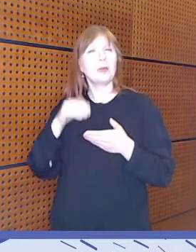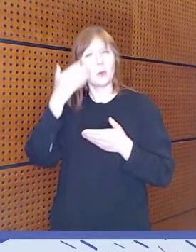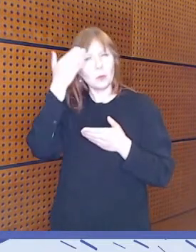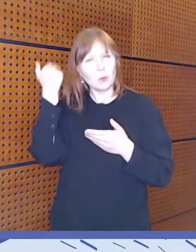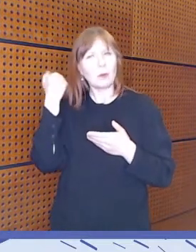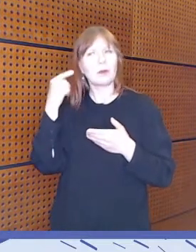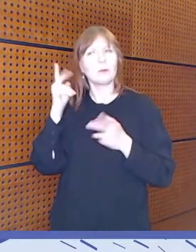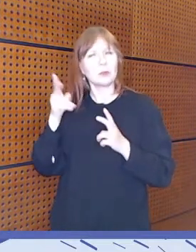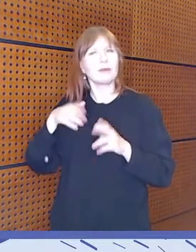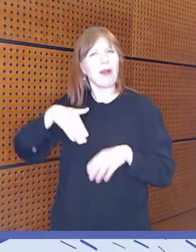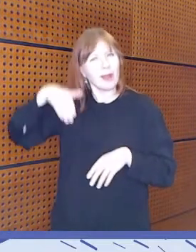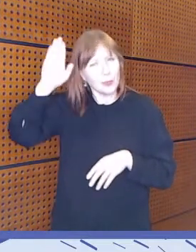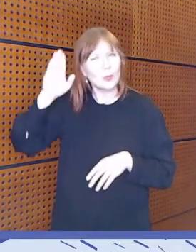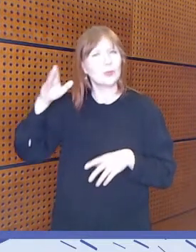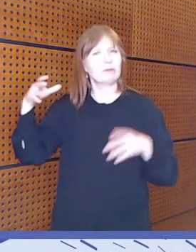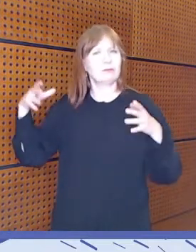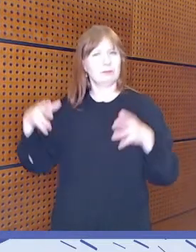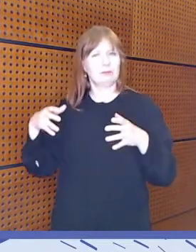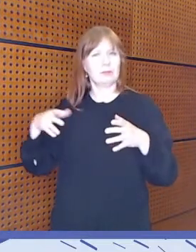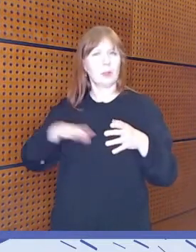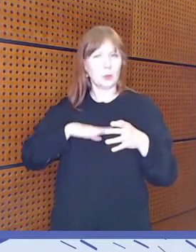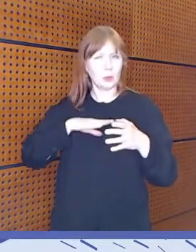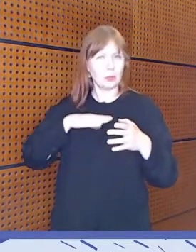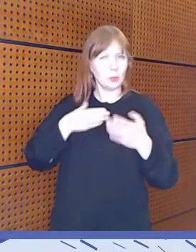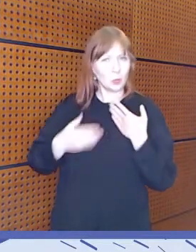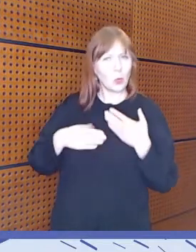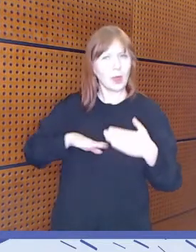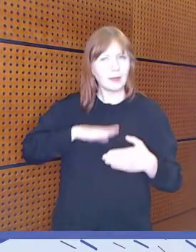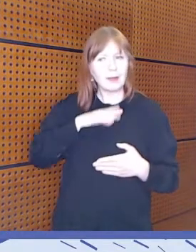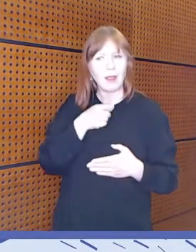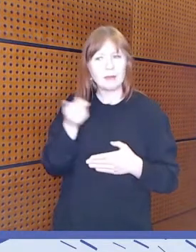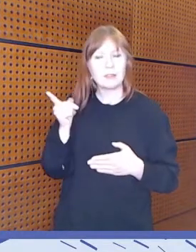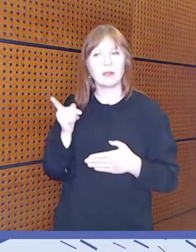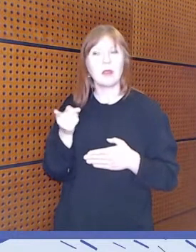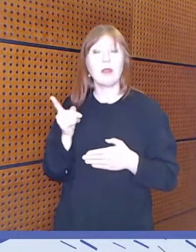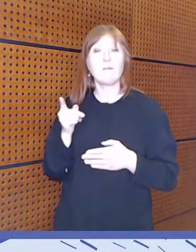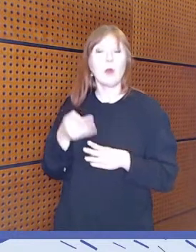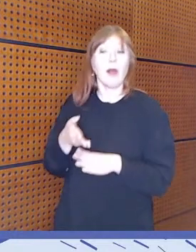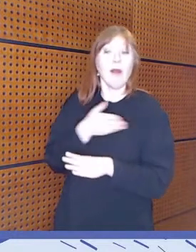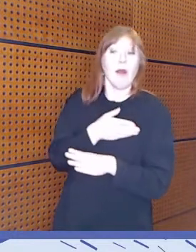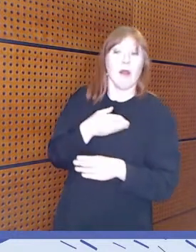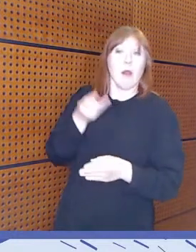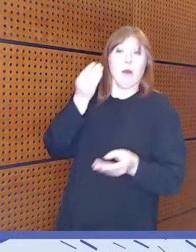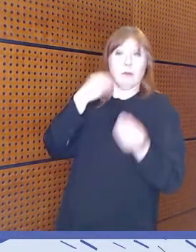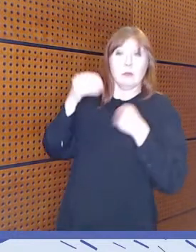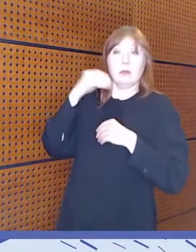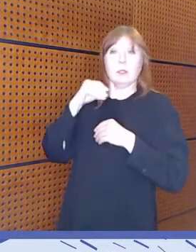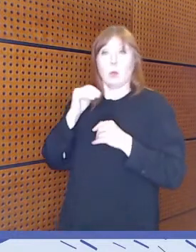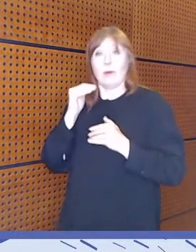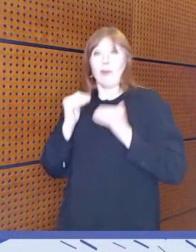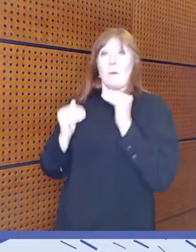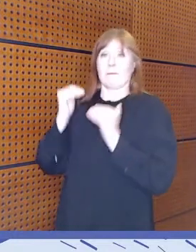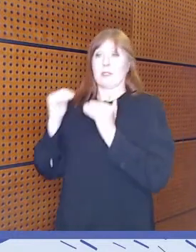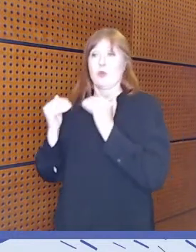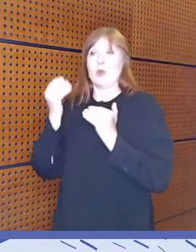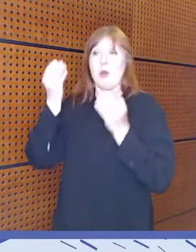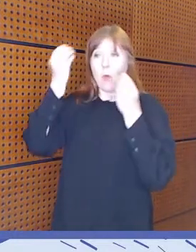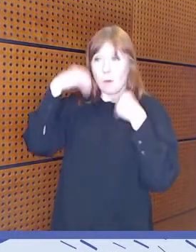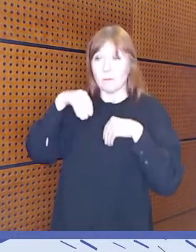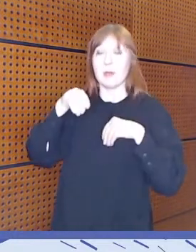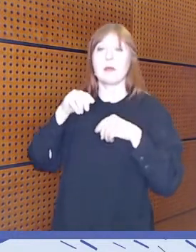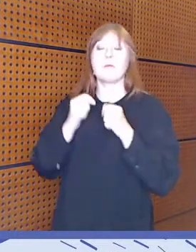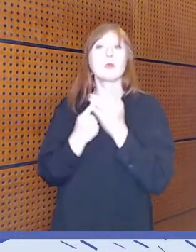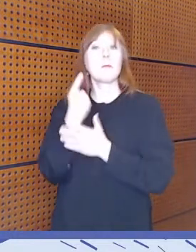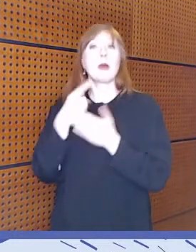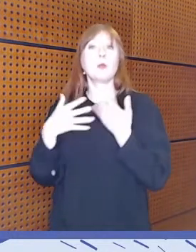aikuisissa ja aikuiset työtikäiset ovat usein löytäneet ne keinot kompensoida ja ovat löytäneet tavan työskennellä, mutta sitten kun työ